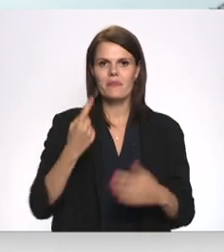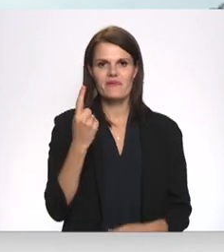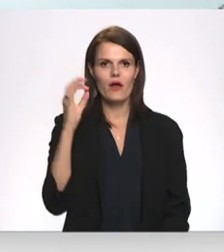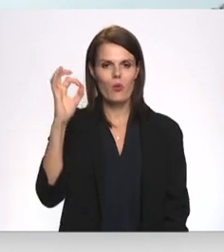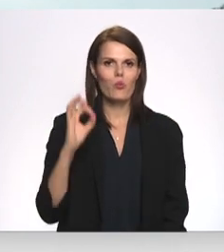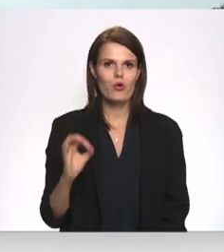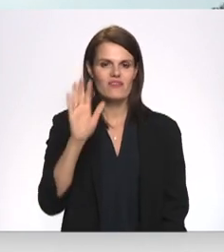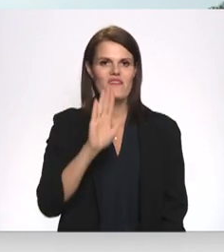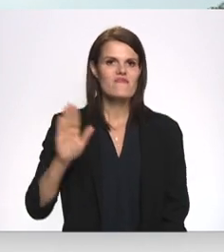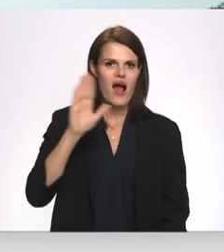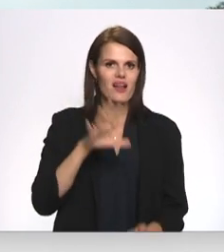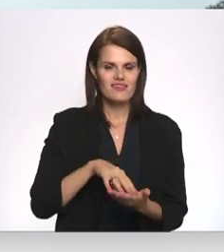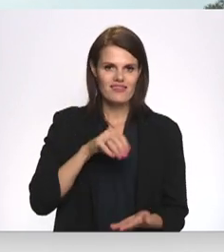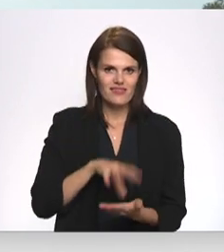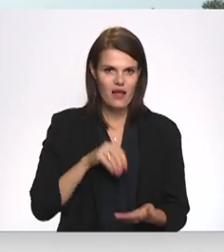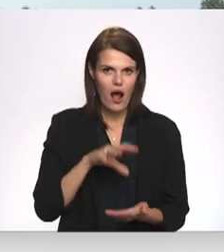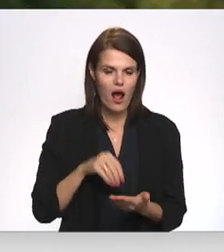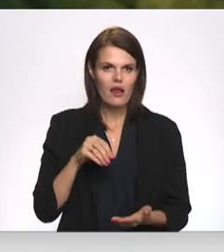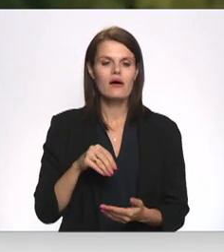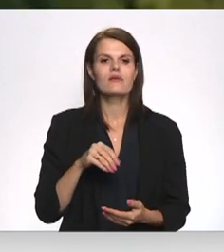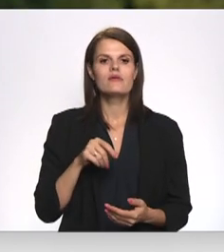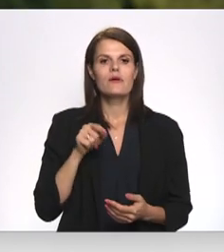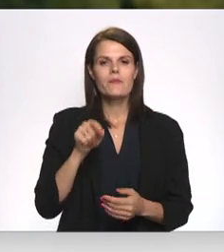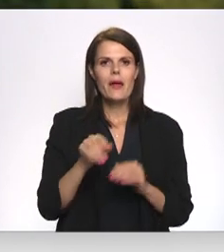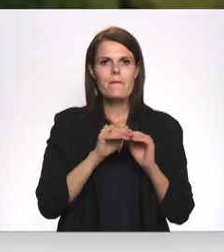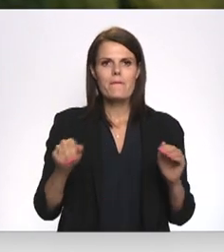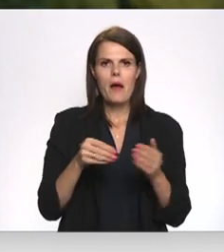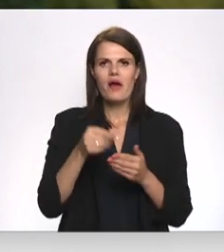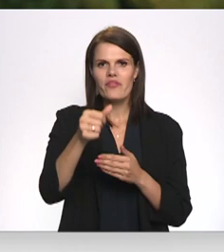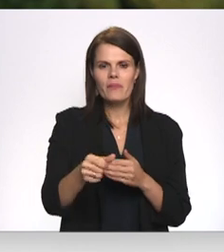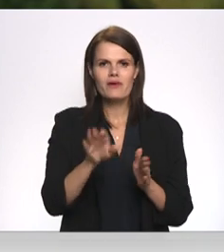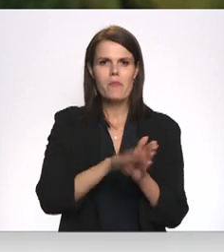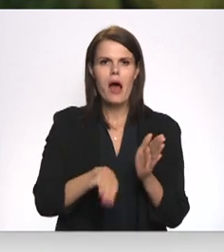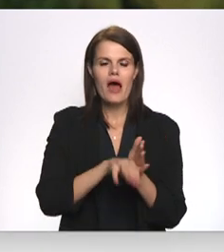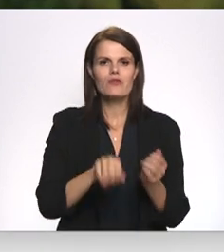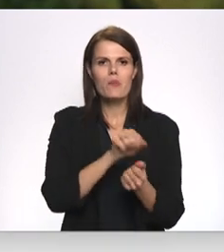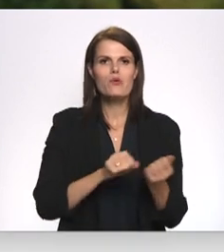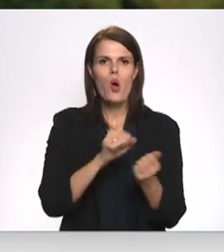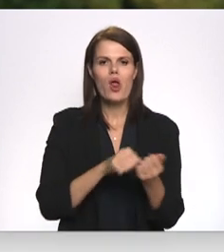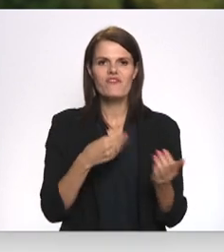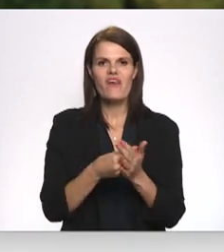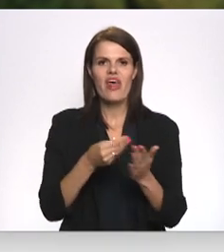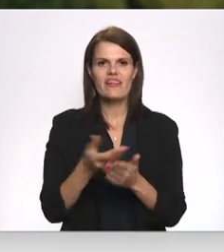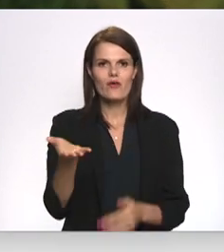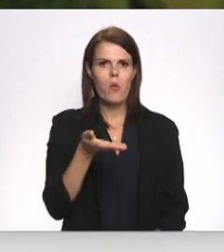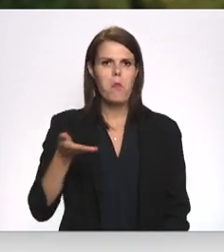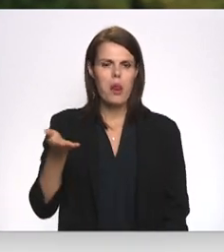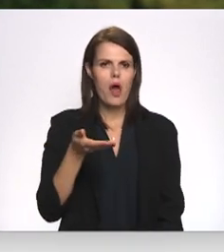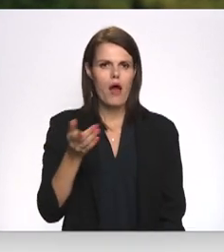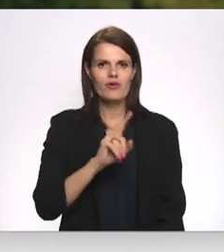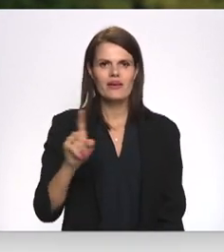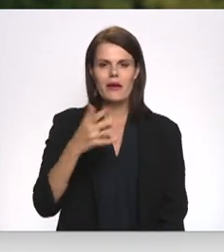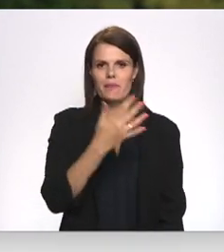valsts zālāju. Standart pamat maksājums, laikam par parastu bioloģiski vērtīgo pļauju, ir